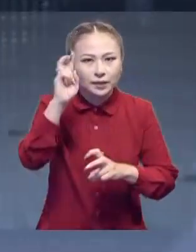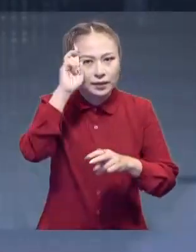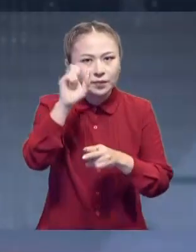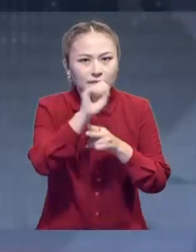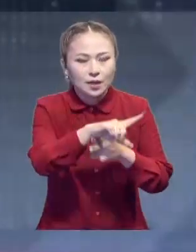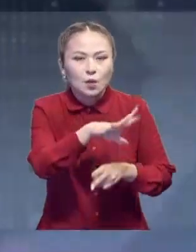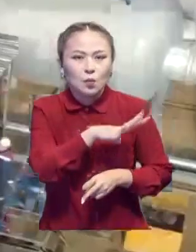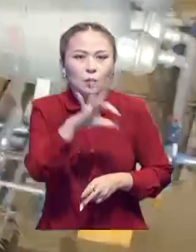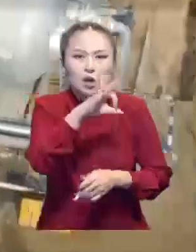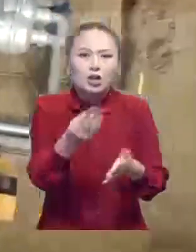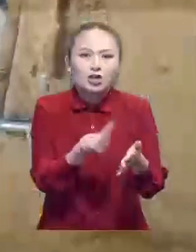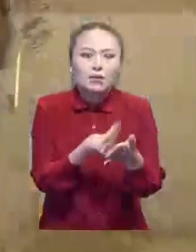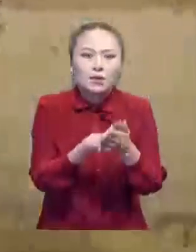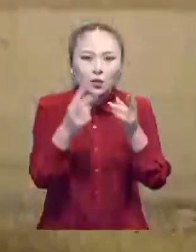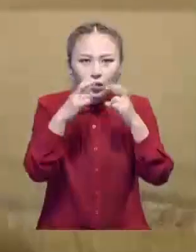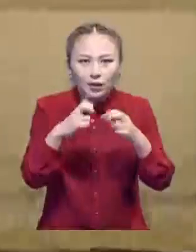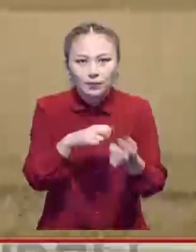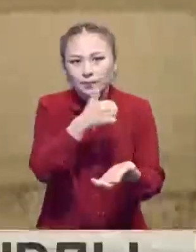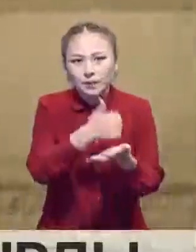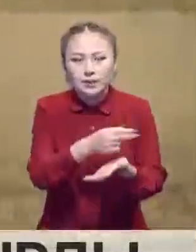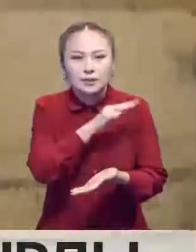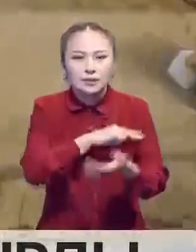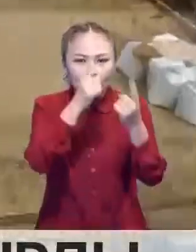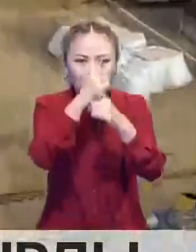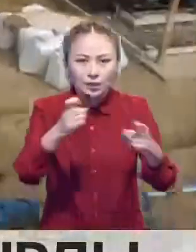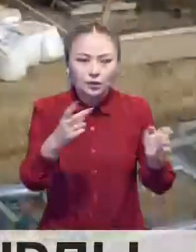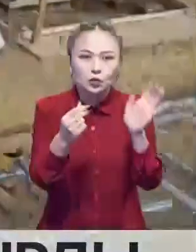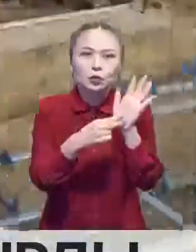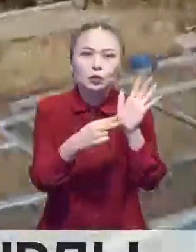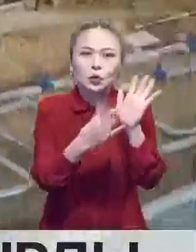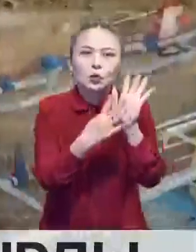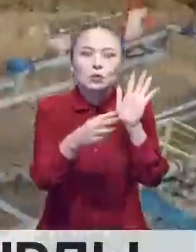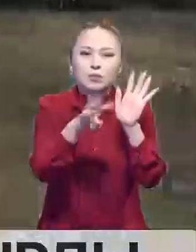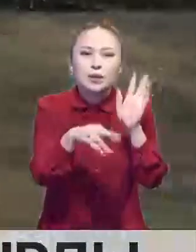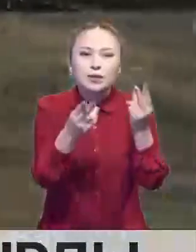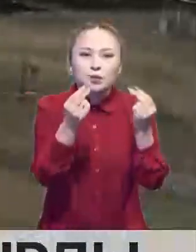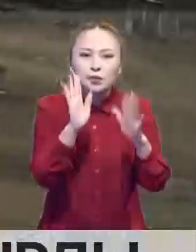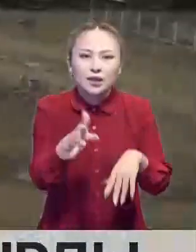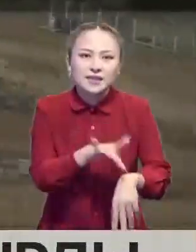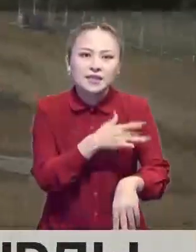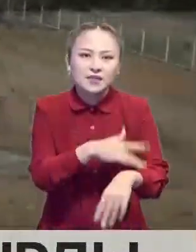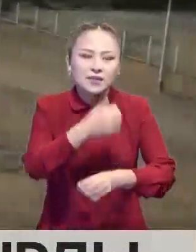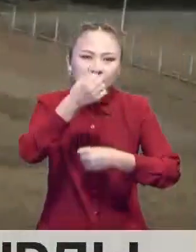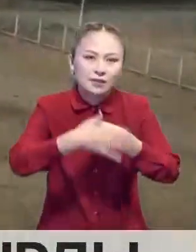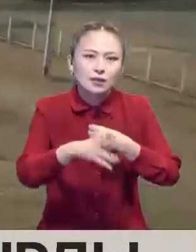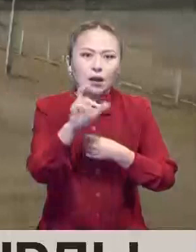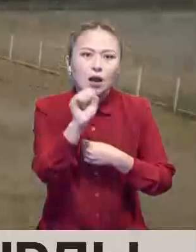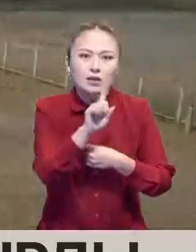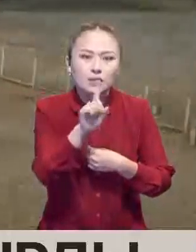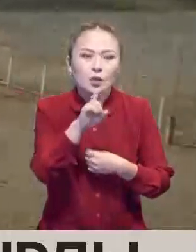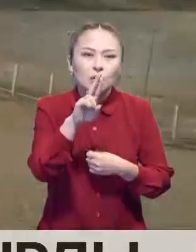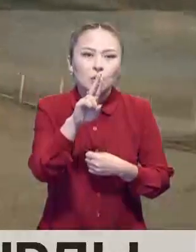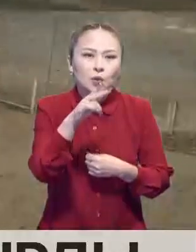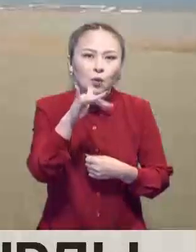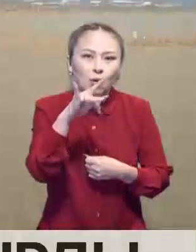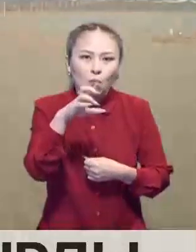мемлекетке тапсырды. Бұл туралы қаржылық мониторинг агенттігінің баспасөз қызмет қабырлады. Құны 9 миллиард тенге болатын сервисіне центір, ғаз